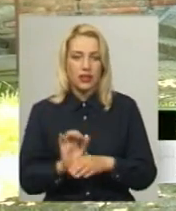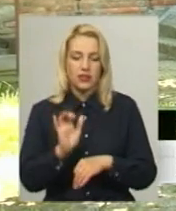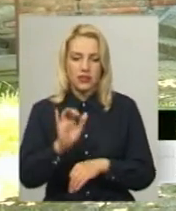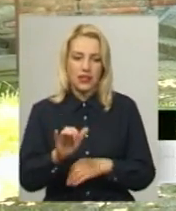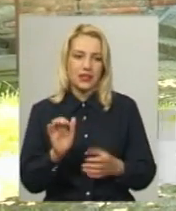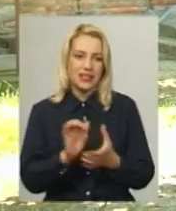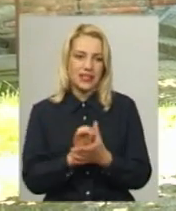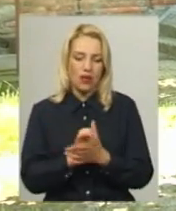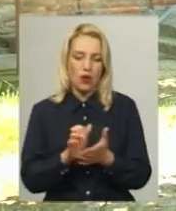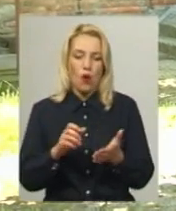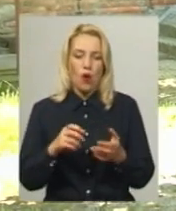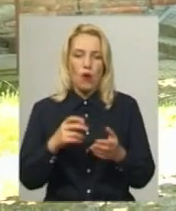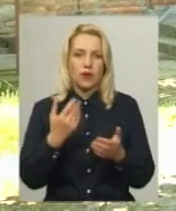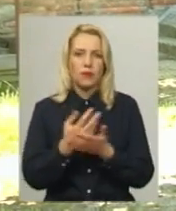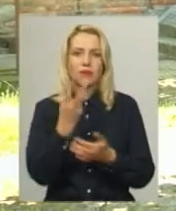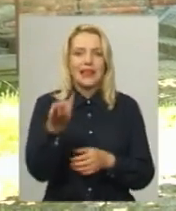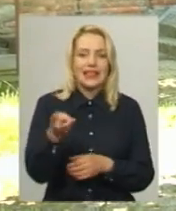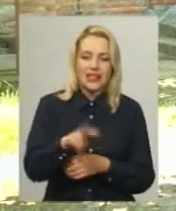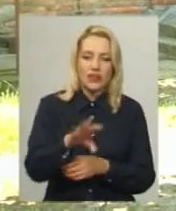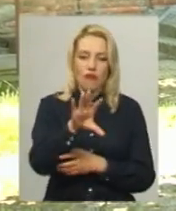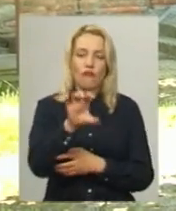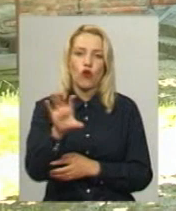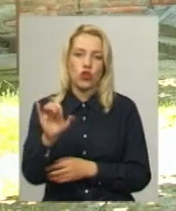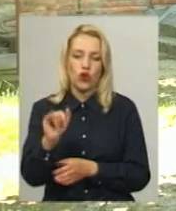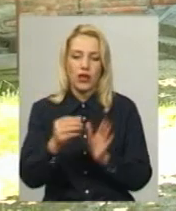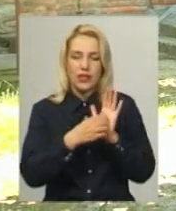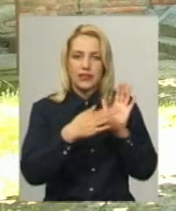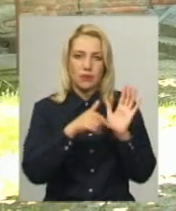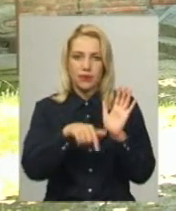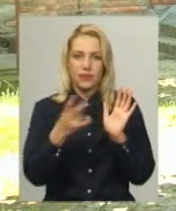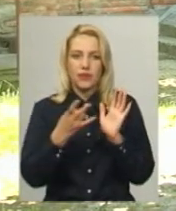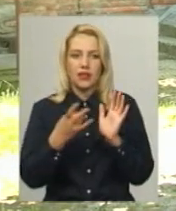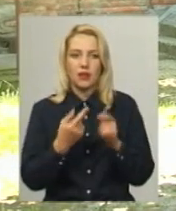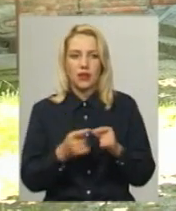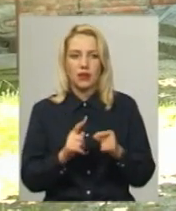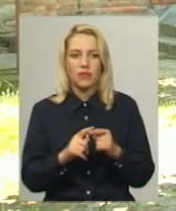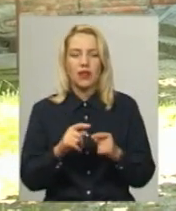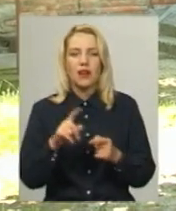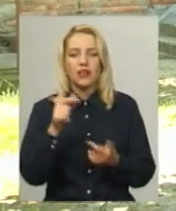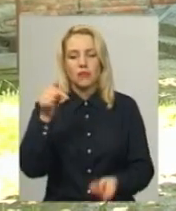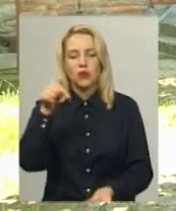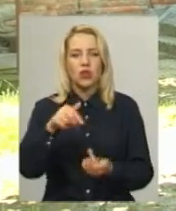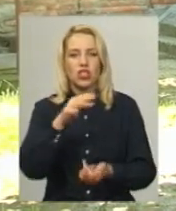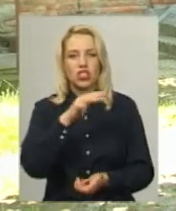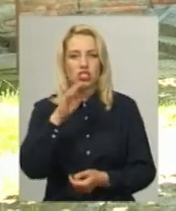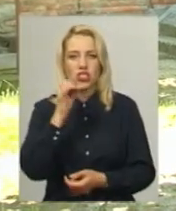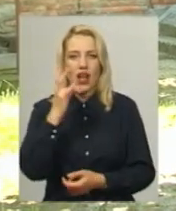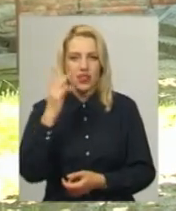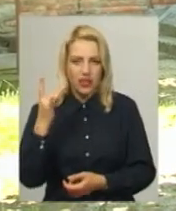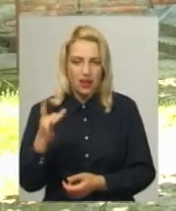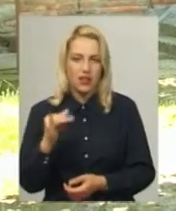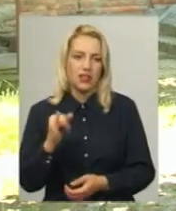музейну пошту від однієї до трьох фотокарток з позначкою відповідно до жанрової приналежності та під